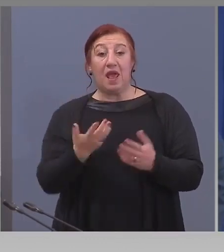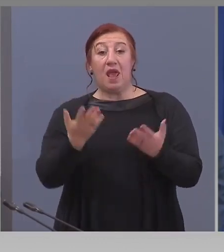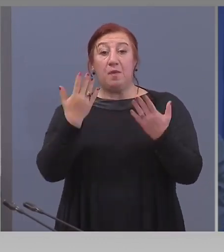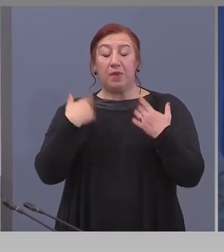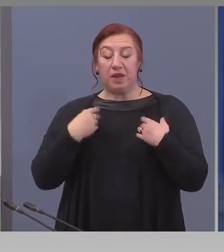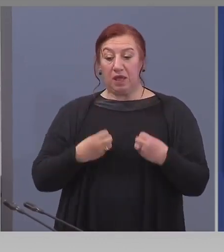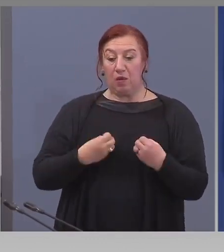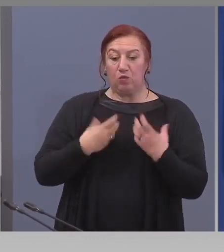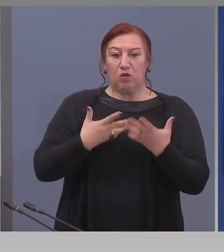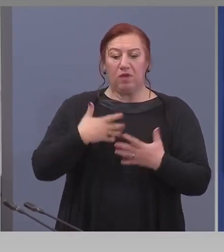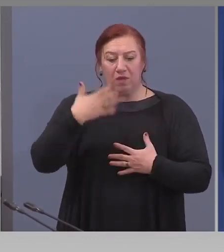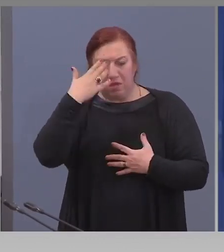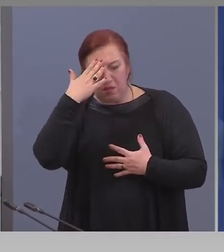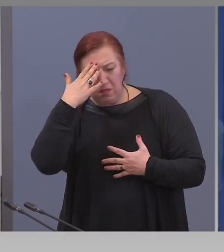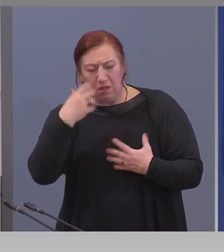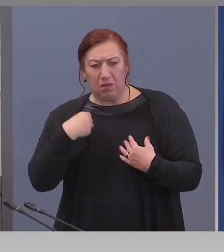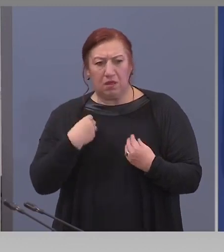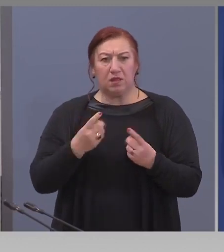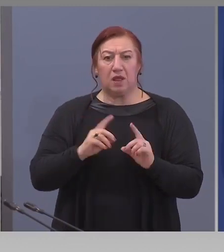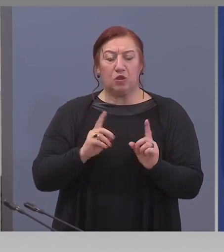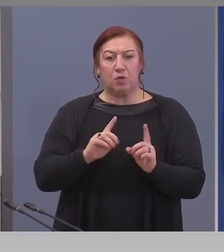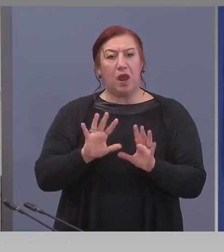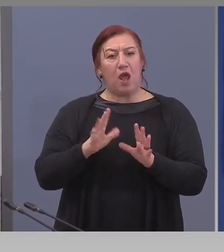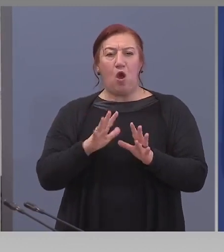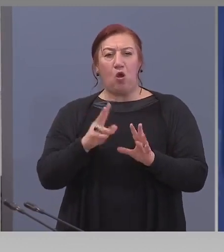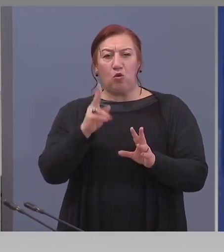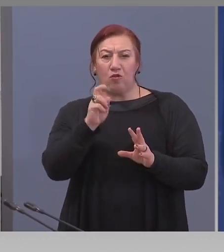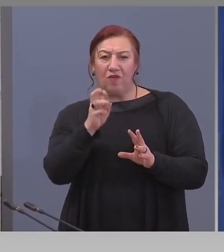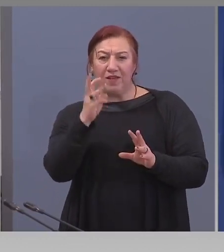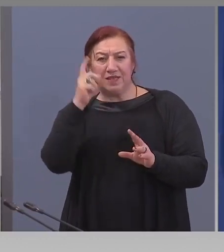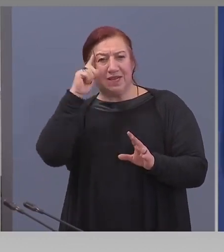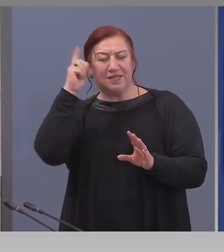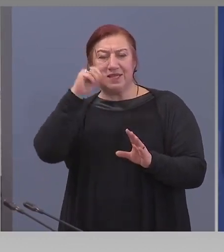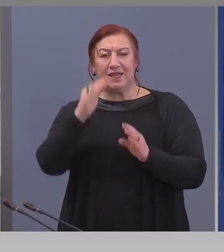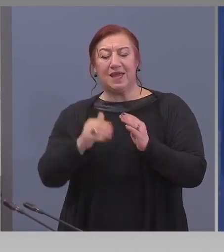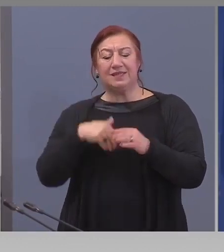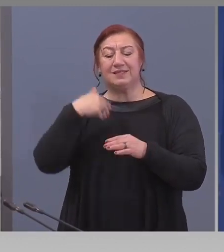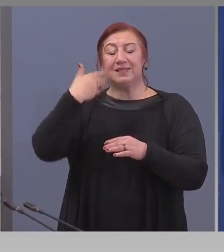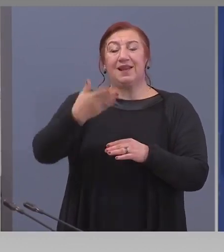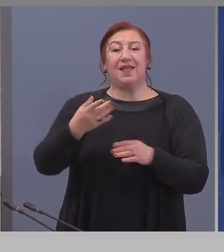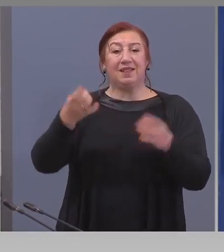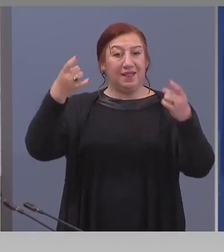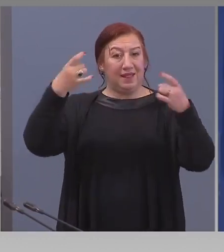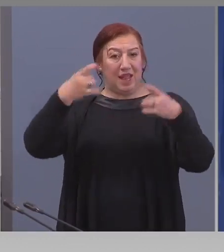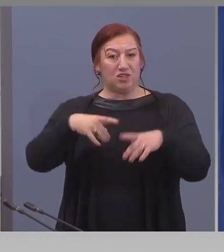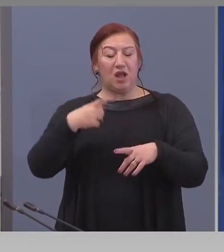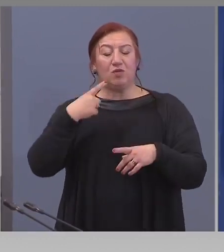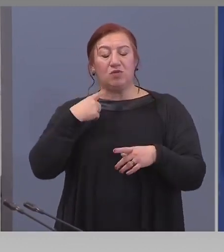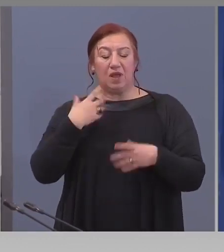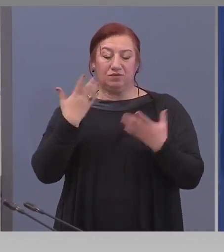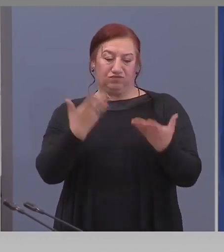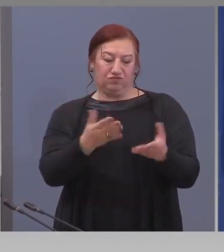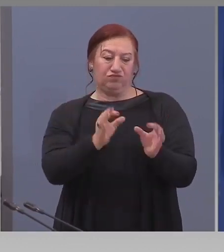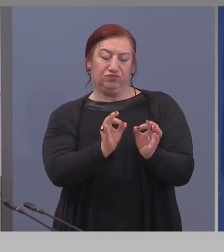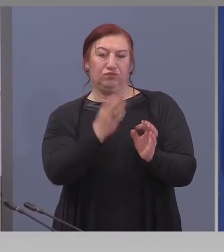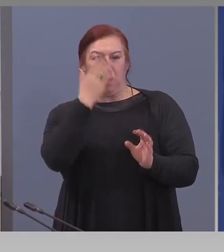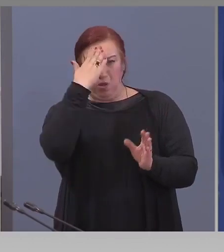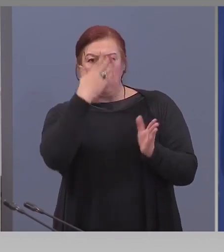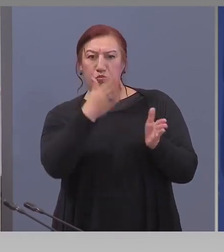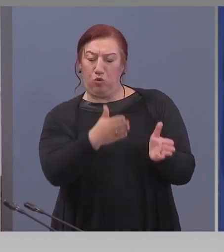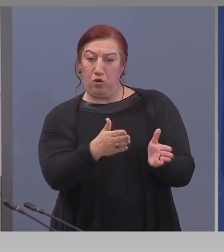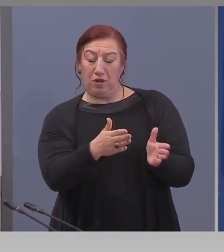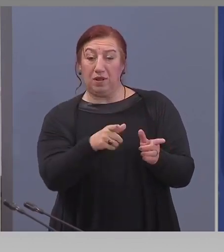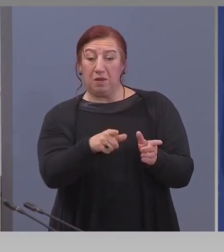симптоми и около 20-30 дни след началото на клиничните симптоми. През този